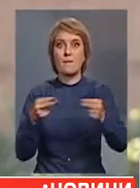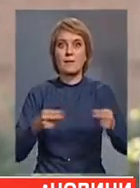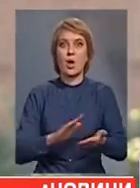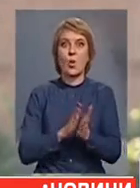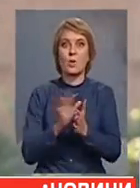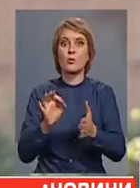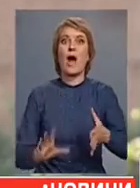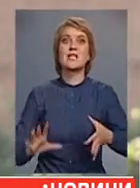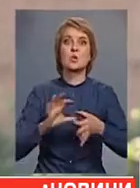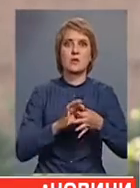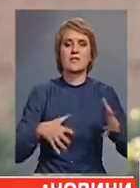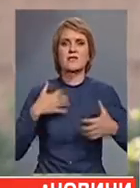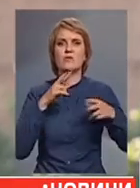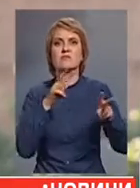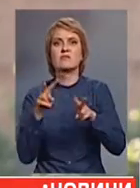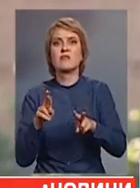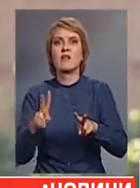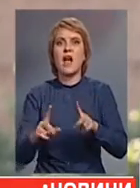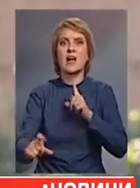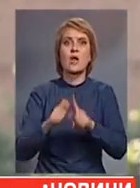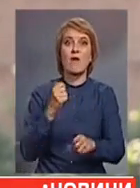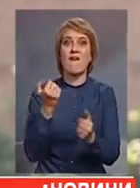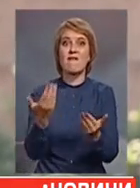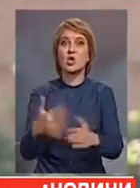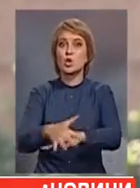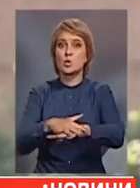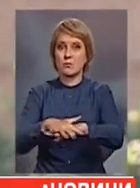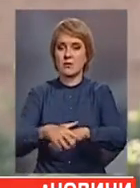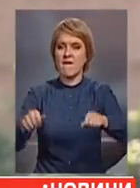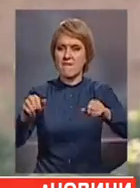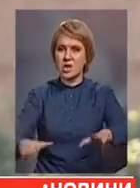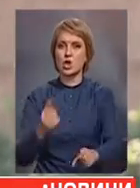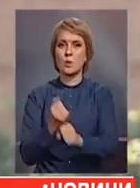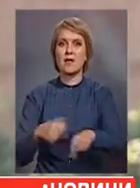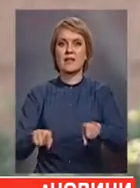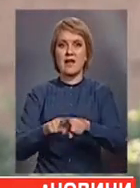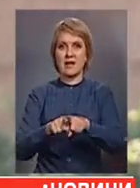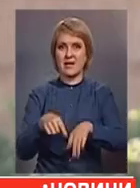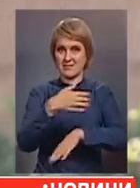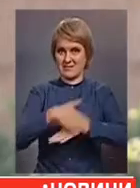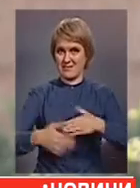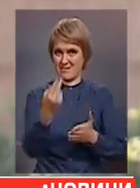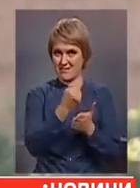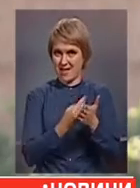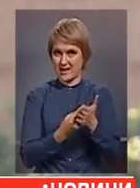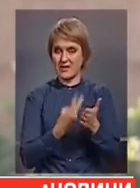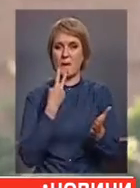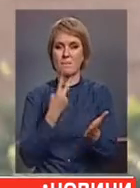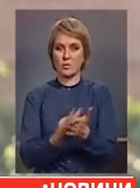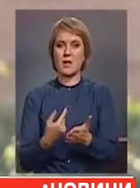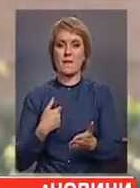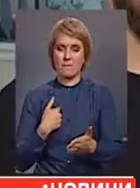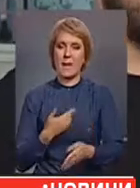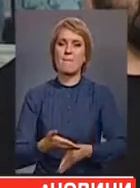Схвильовано слідкували за тим, як реагувало на це ваше суспільство. Ми вирішили зробити такий стріт-арт і показати цим, що ми підтримуємо Україну.